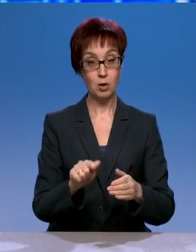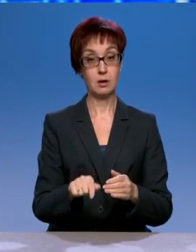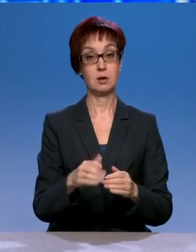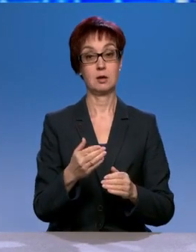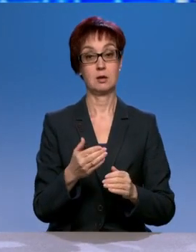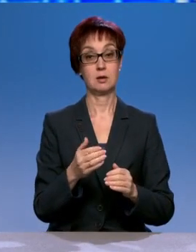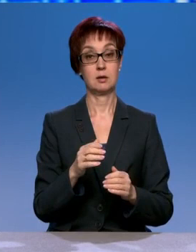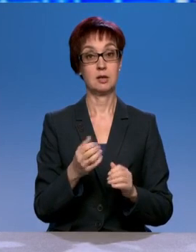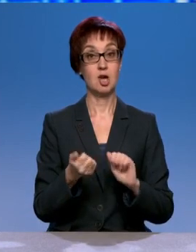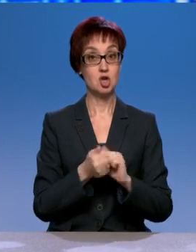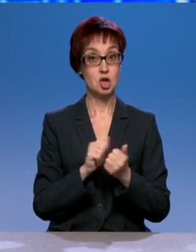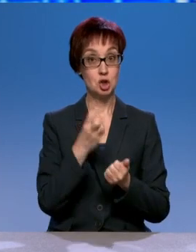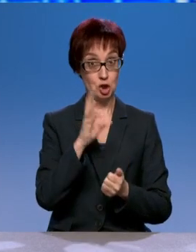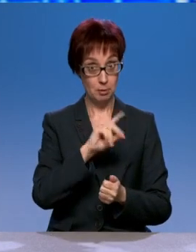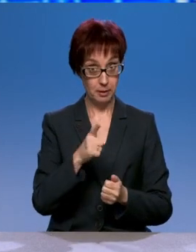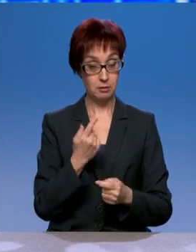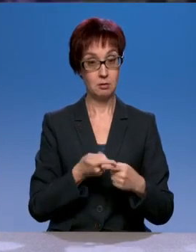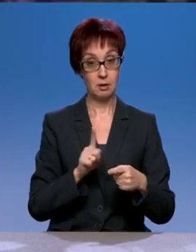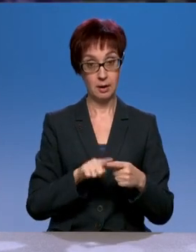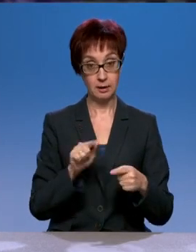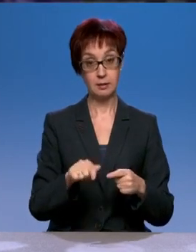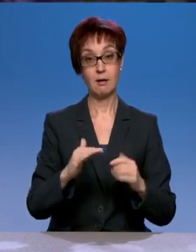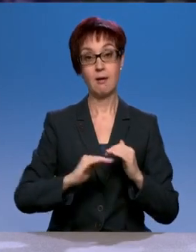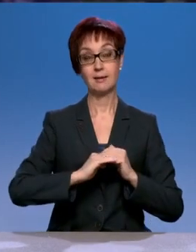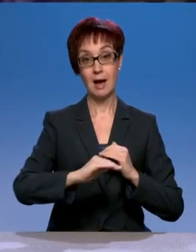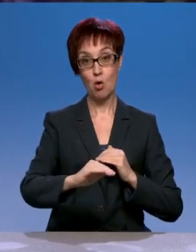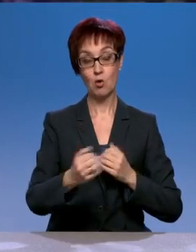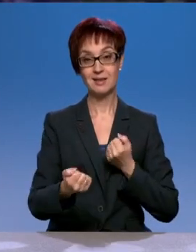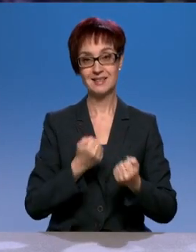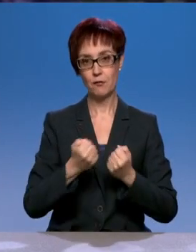Они считаются дорогами с твердым покрытием. Во всем мире. Вот это очень важный момент. Ну,